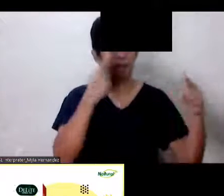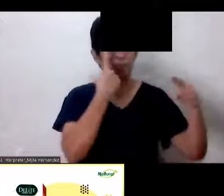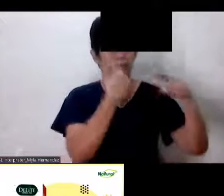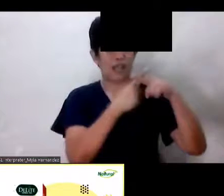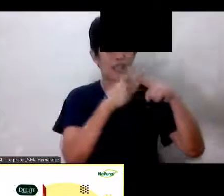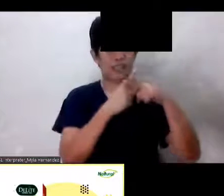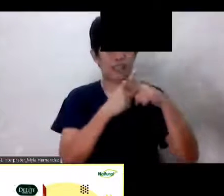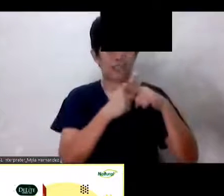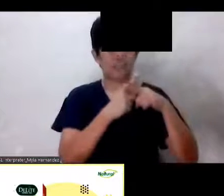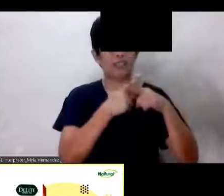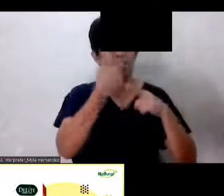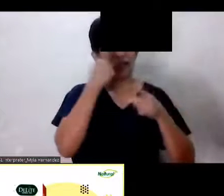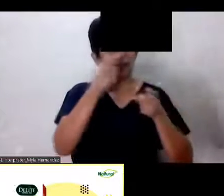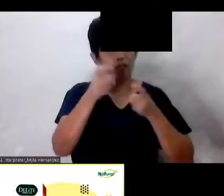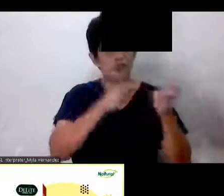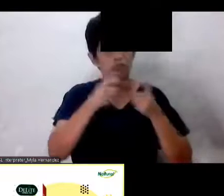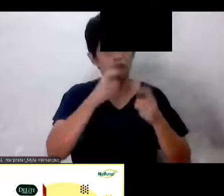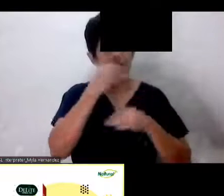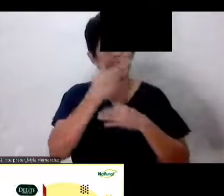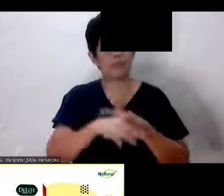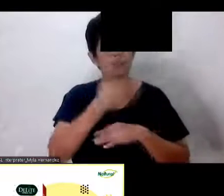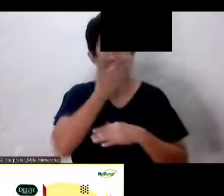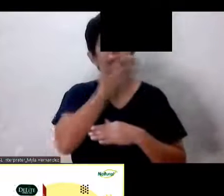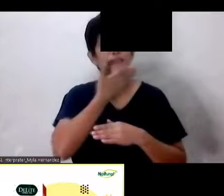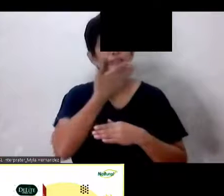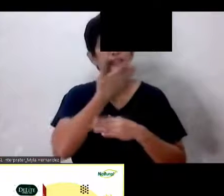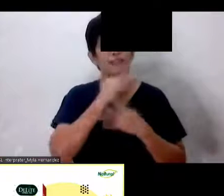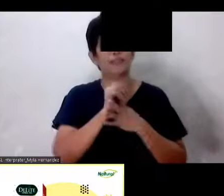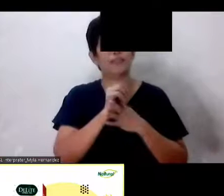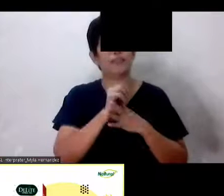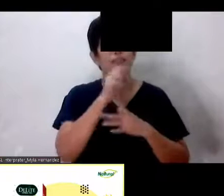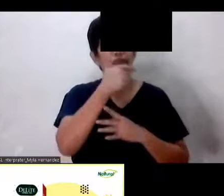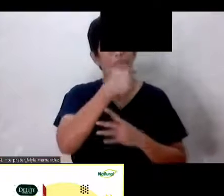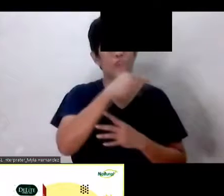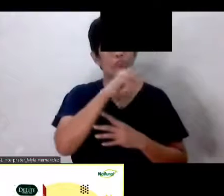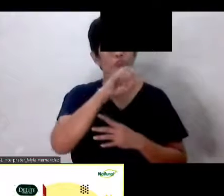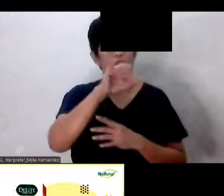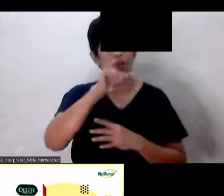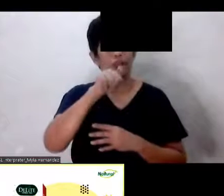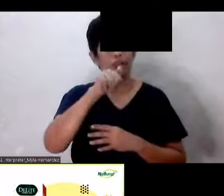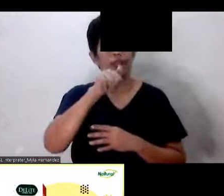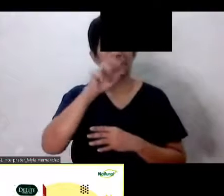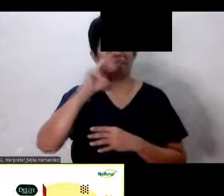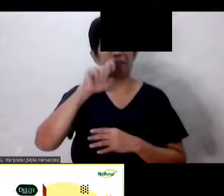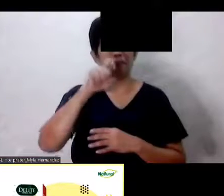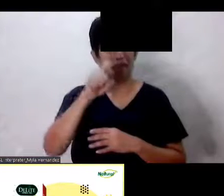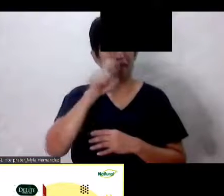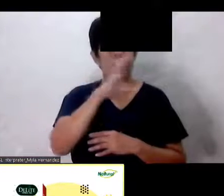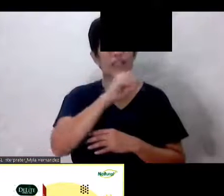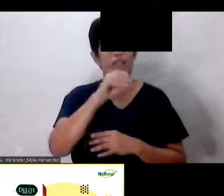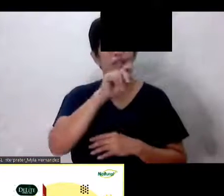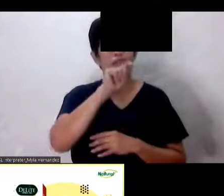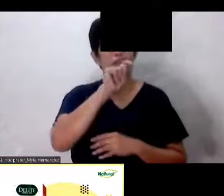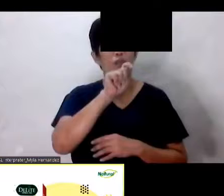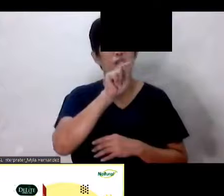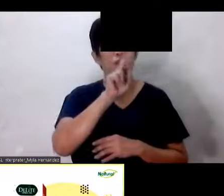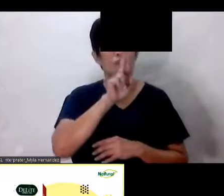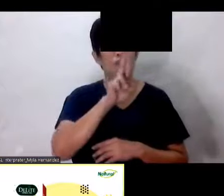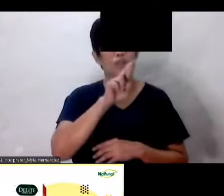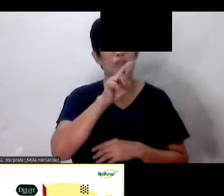Kasi nakokontrol Ang kanyang blood sugar Nang kukuya max Nagtuturmerica plus Kung mataas ang yung